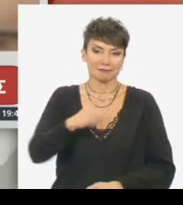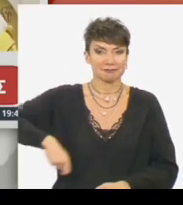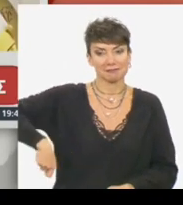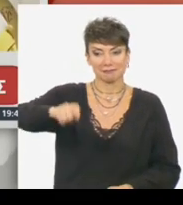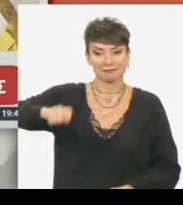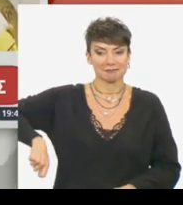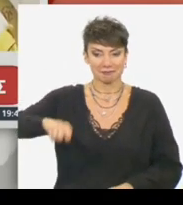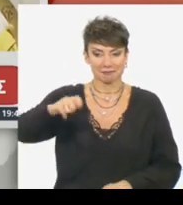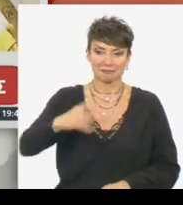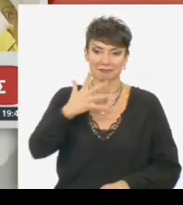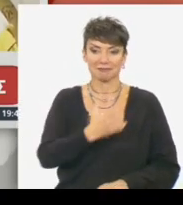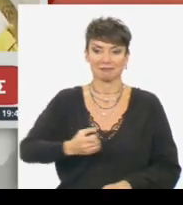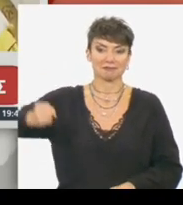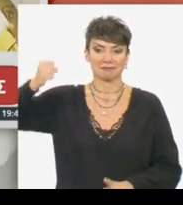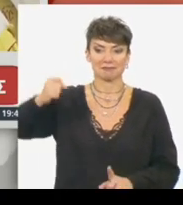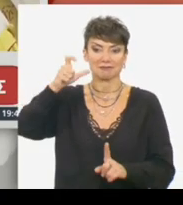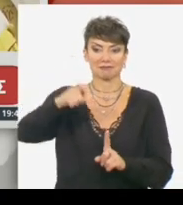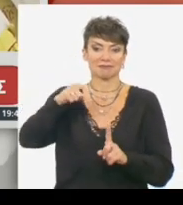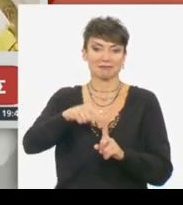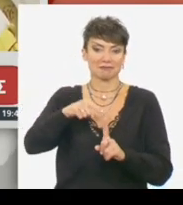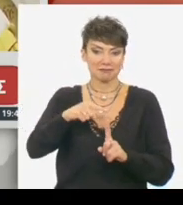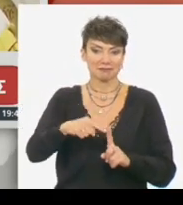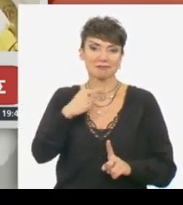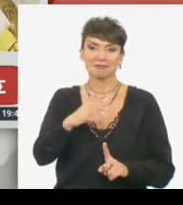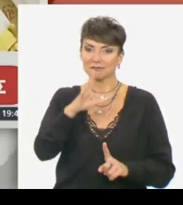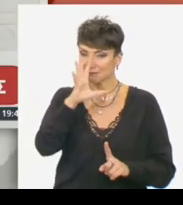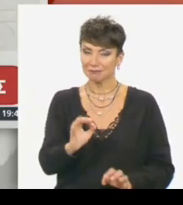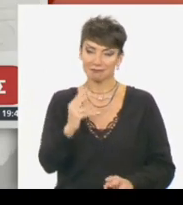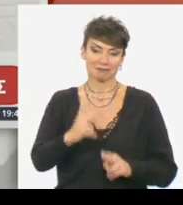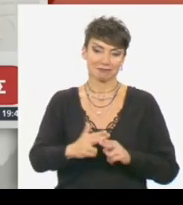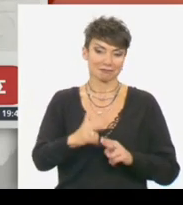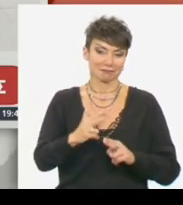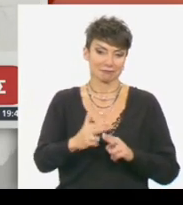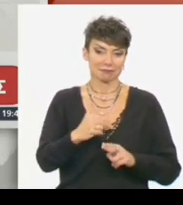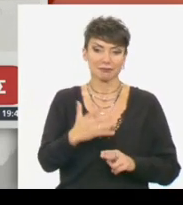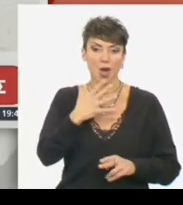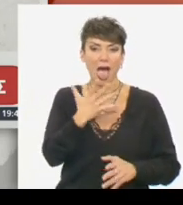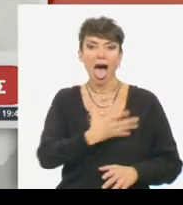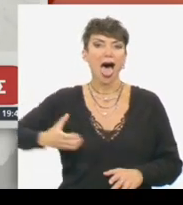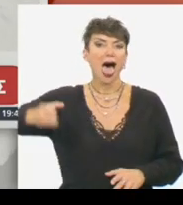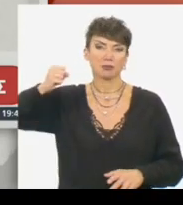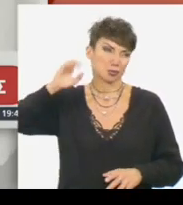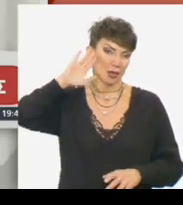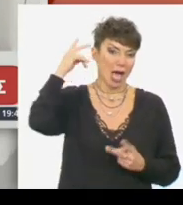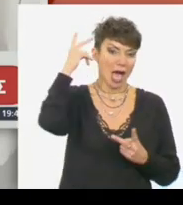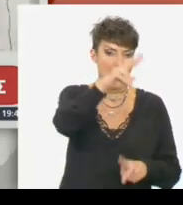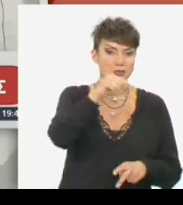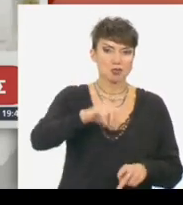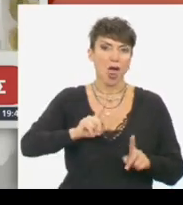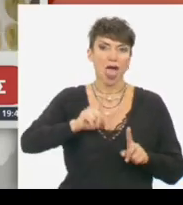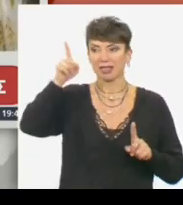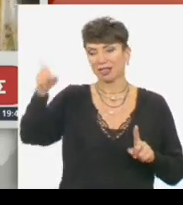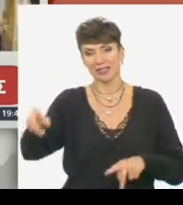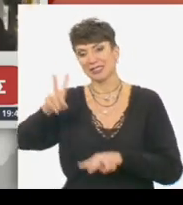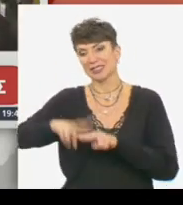έγινε προεξάρχοντος του επισκόπου Μηδίας Αποστόλου καθώς ο Αρχιεπίσκοπος Αμερικής κύριος Ελπιδοφόρος βρίσκεται σε ταξίδι στα